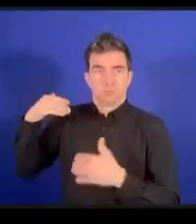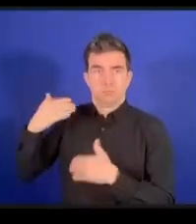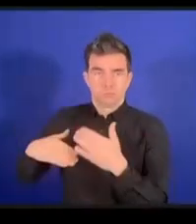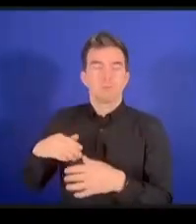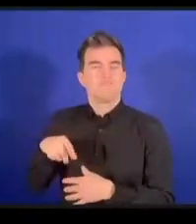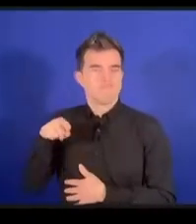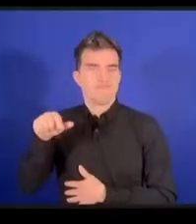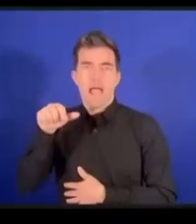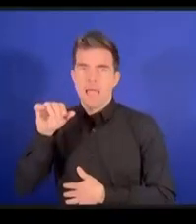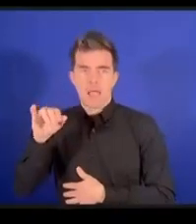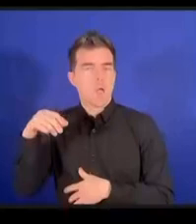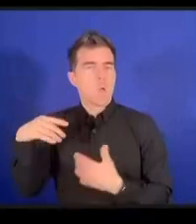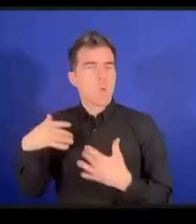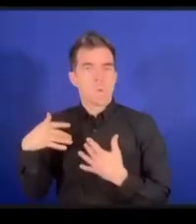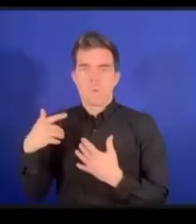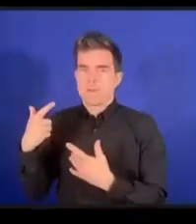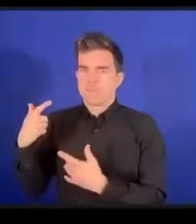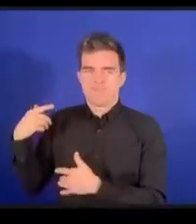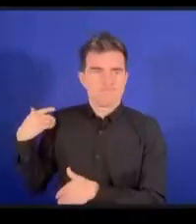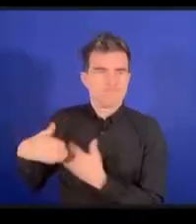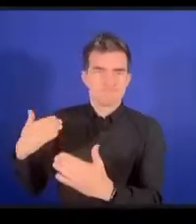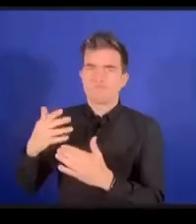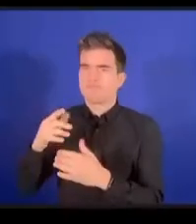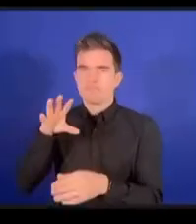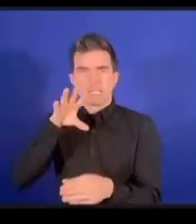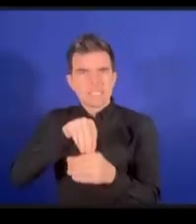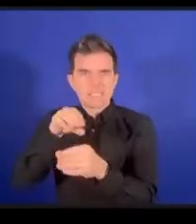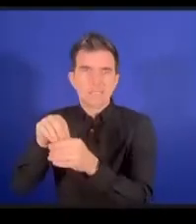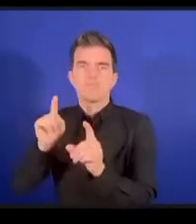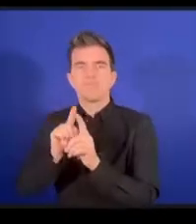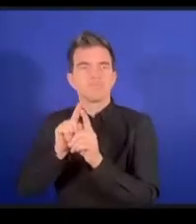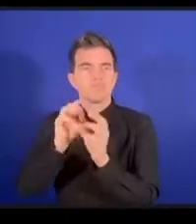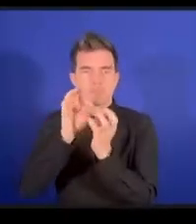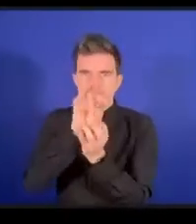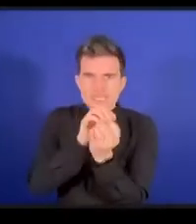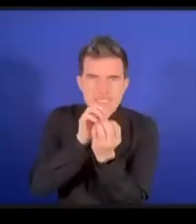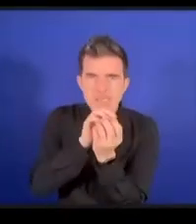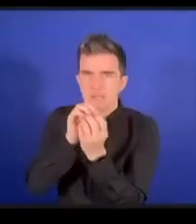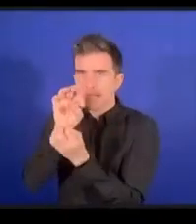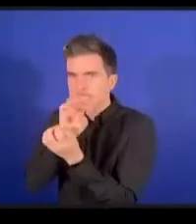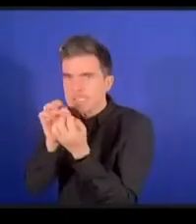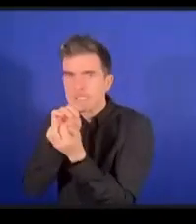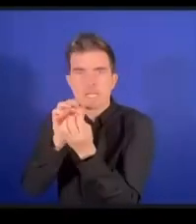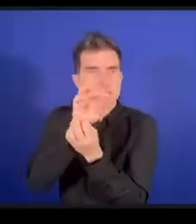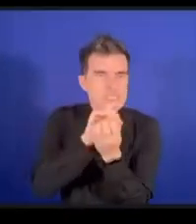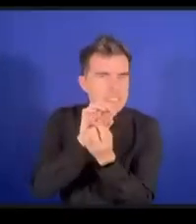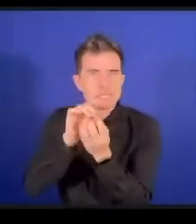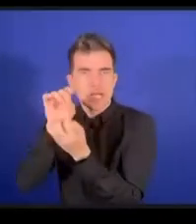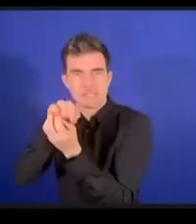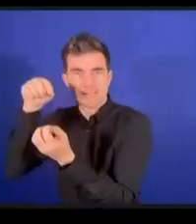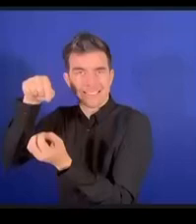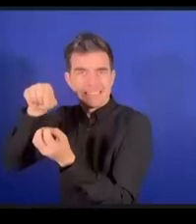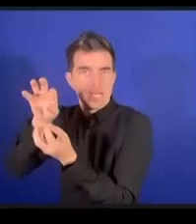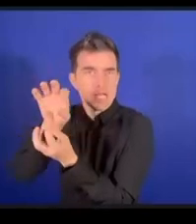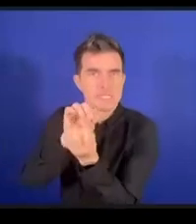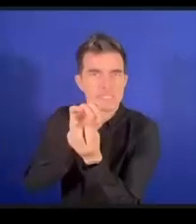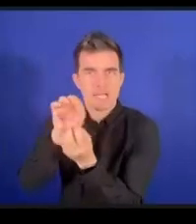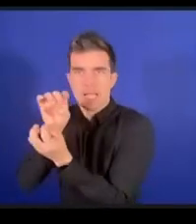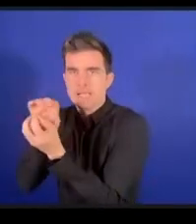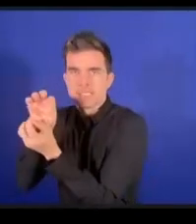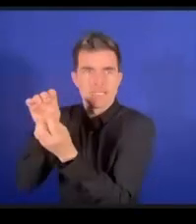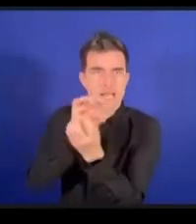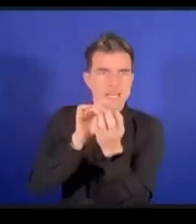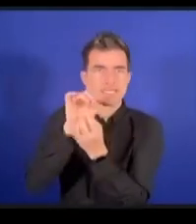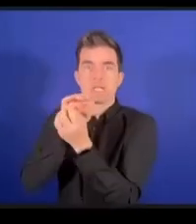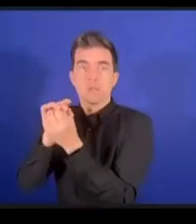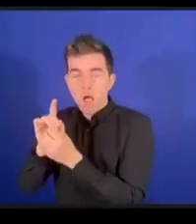実際にいろんなアルゴリズムで活用されていましてそしてインターネット上でトラブルを起こしているという